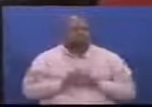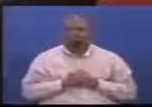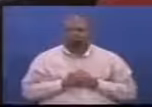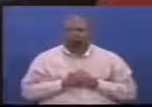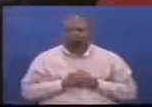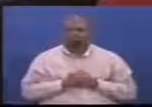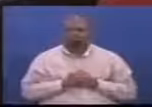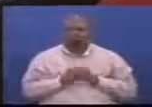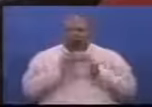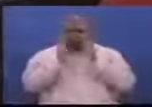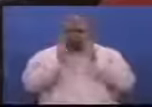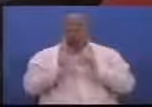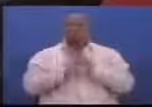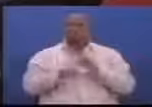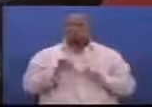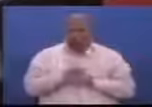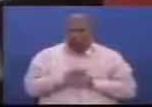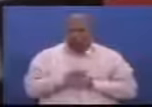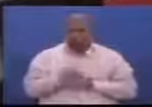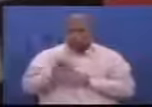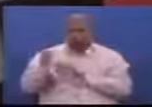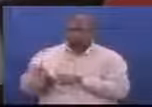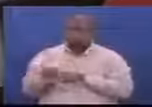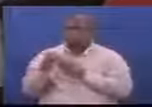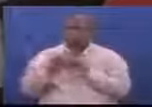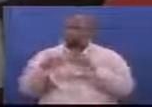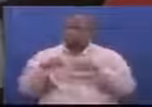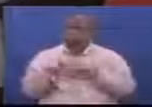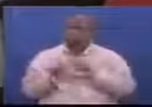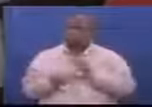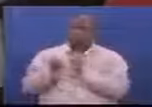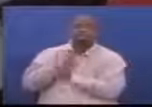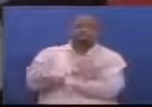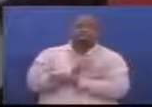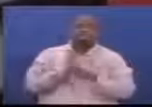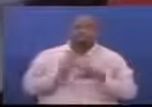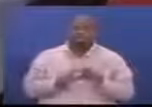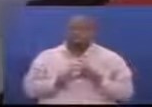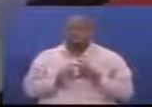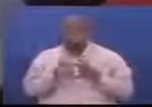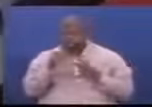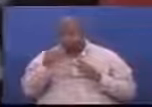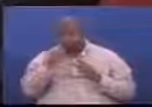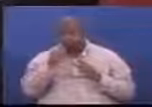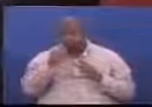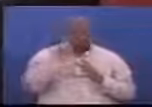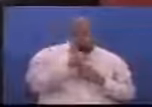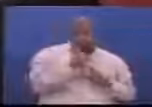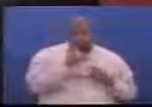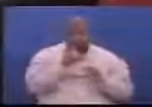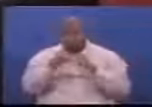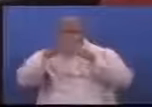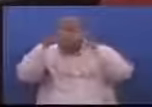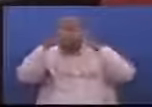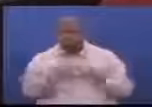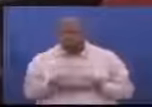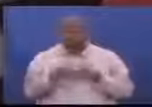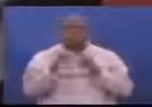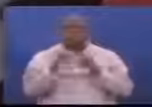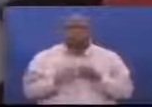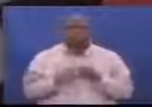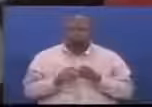Mwenyakiti mkulima wa nchi Ndiyo kageuka punching box ya nchi Tunakontrol